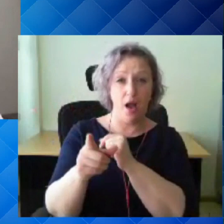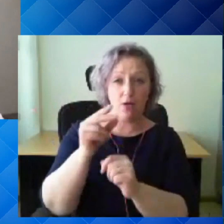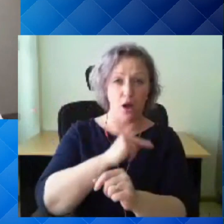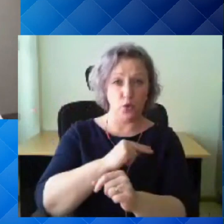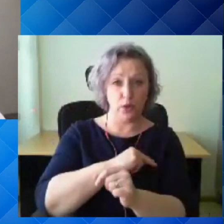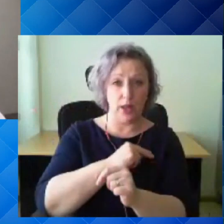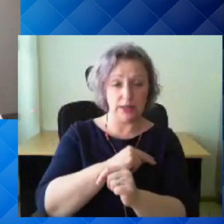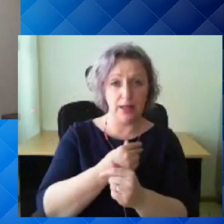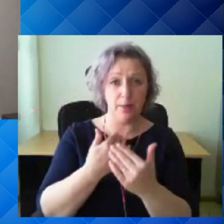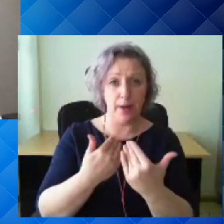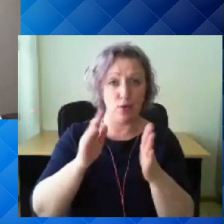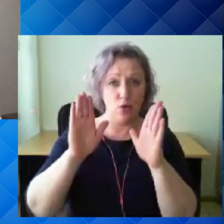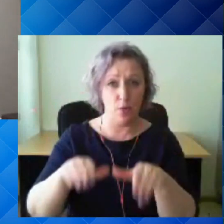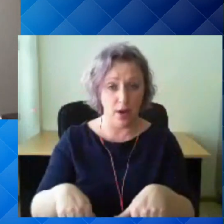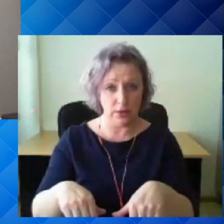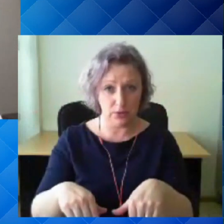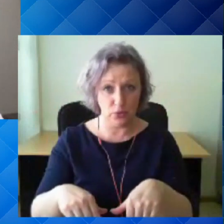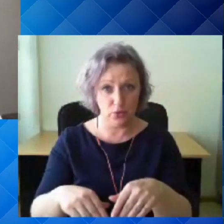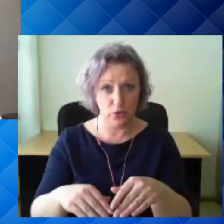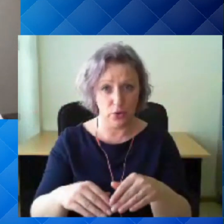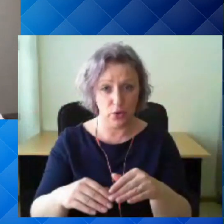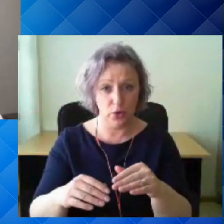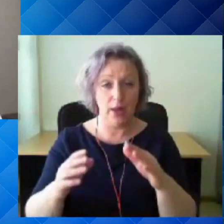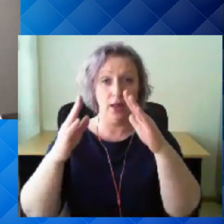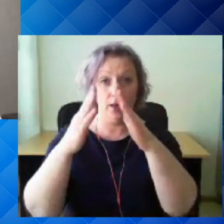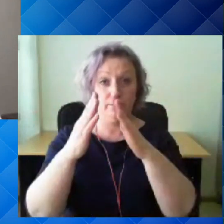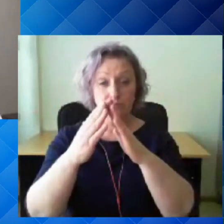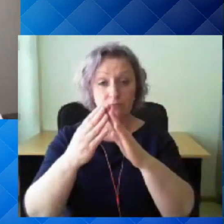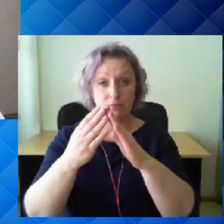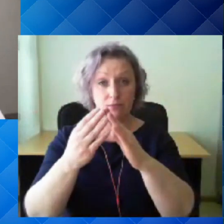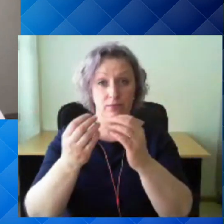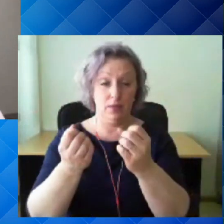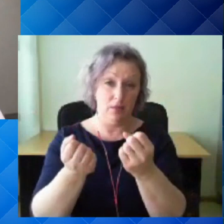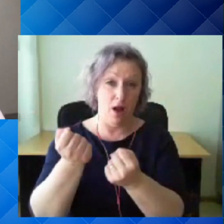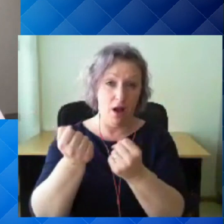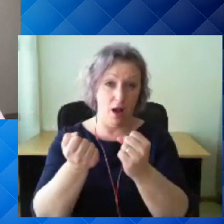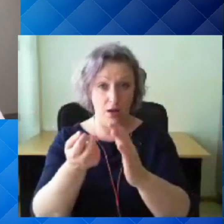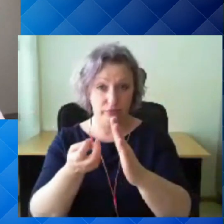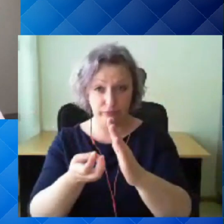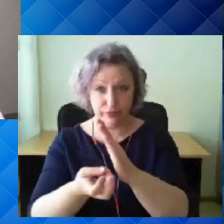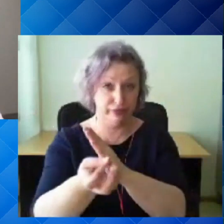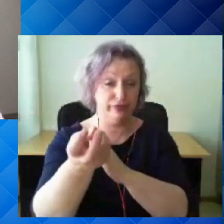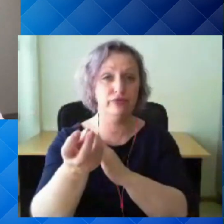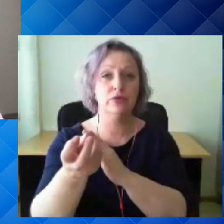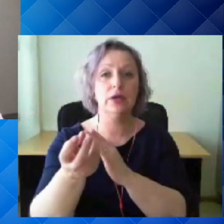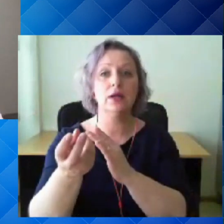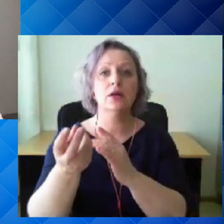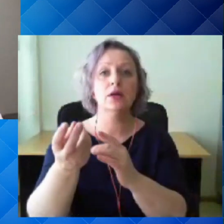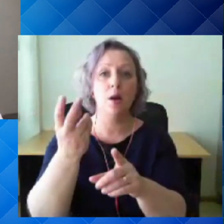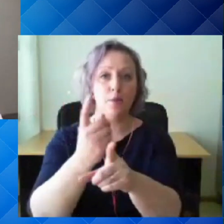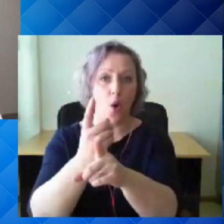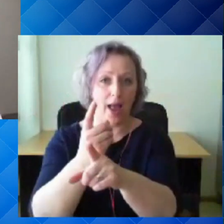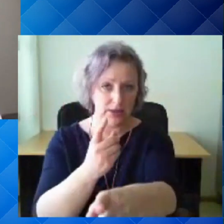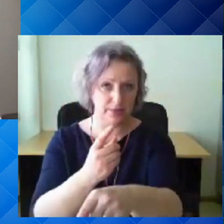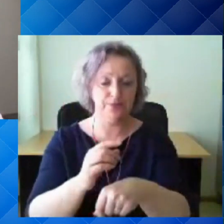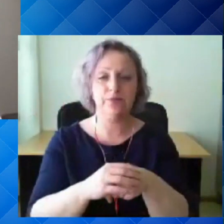praegu ka lubatud seda drive-in süsteemi oma poes. Ja tuli politsei ja ütles,